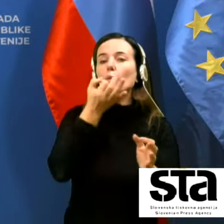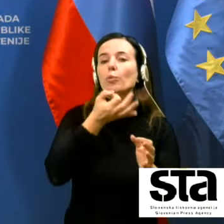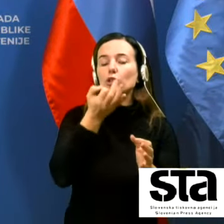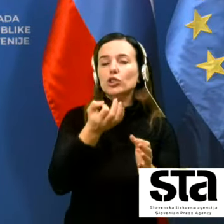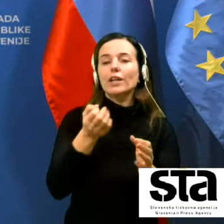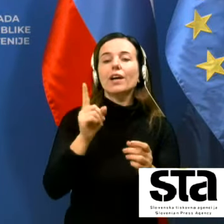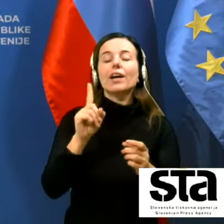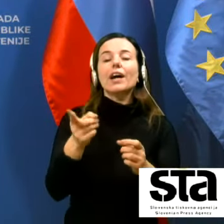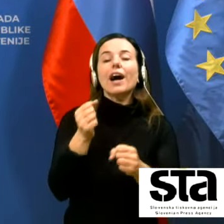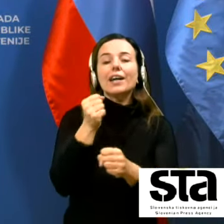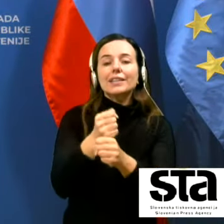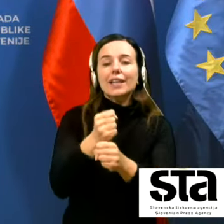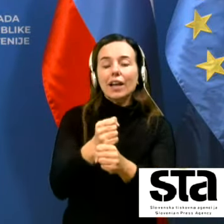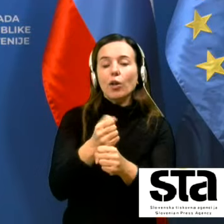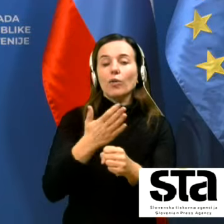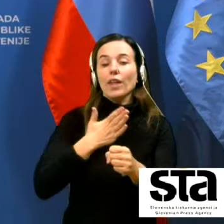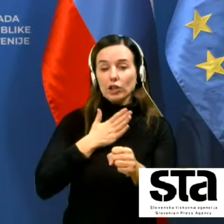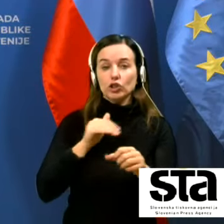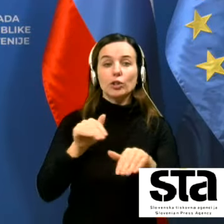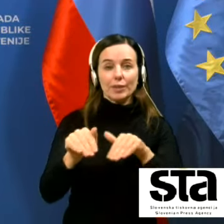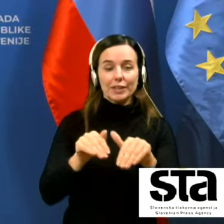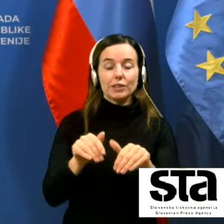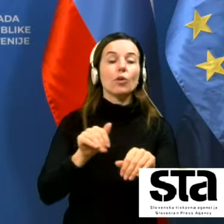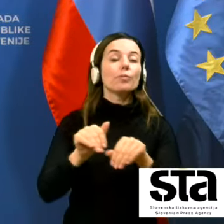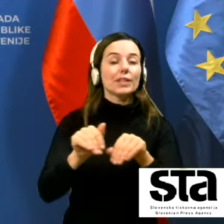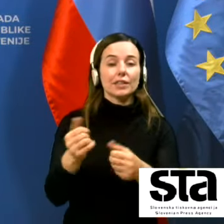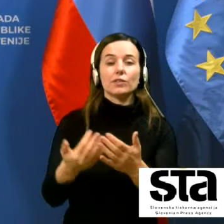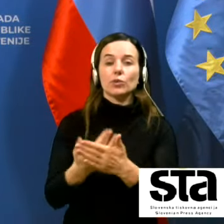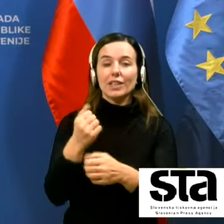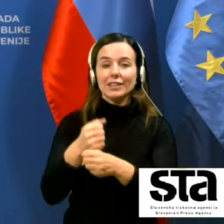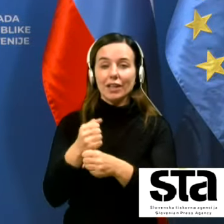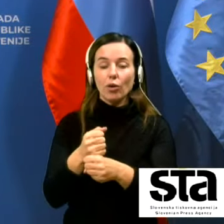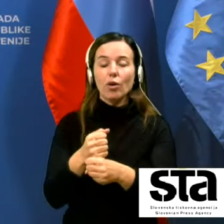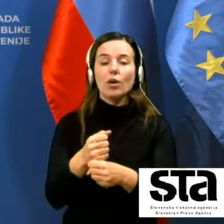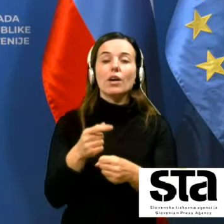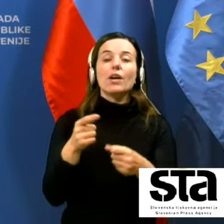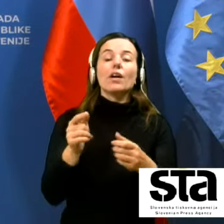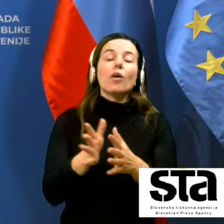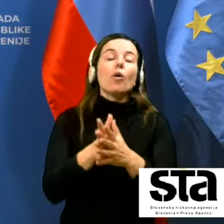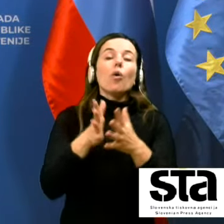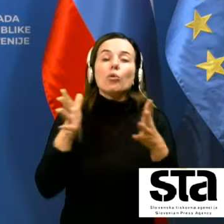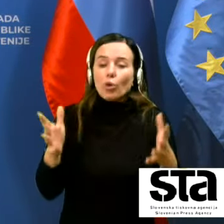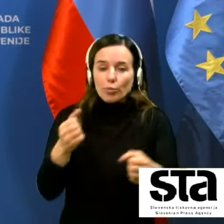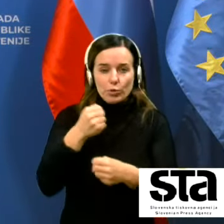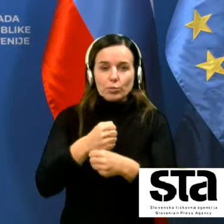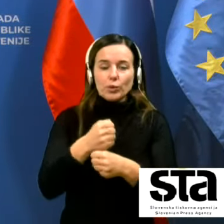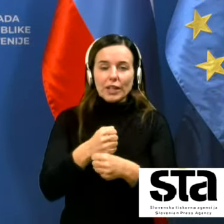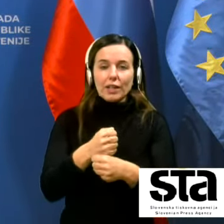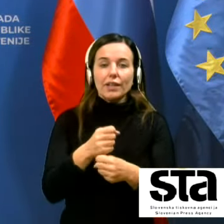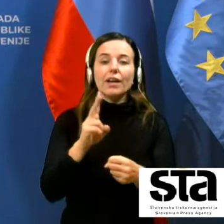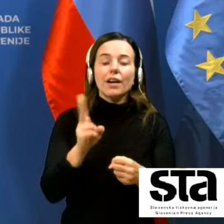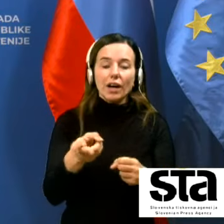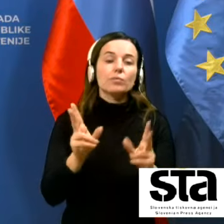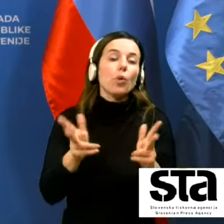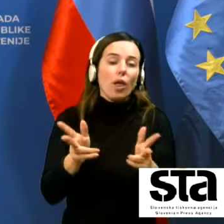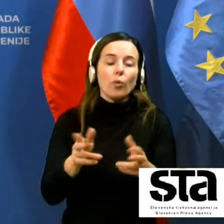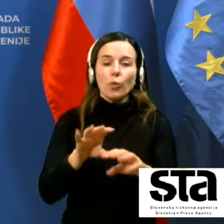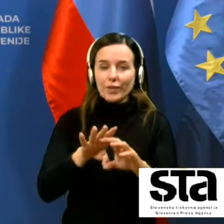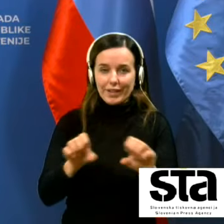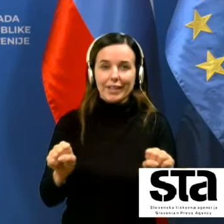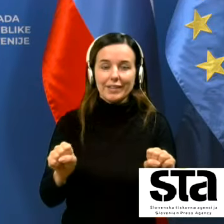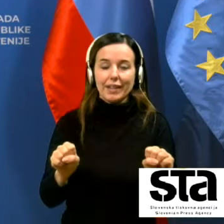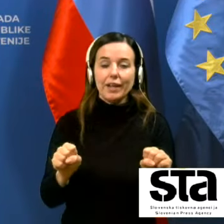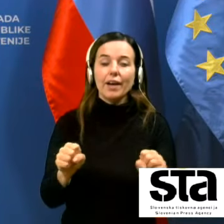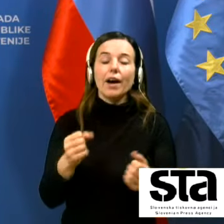ministrstvo za delo ki je pristojno za domove ne vem preko poletja ete veliko smo delali kar lahko dejstvo pa je da